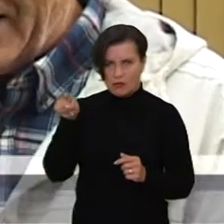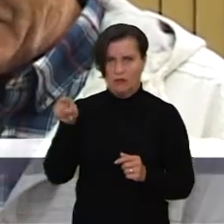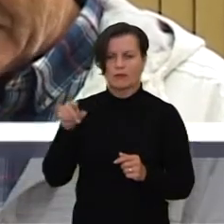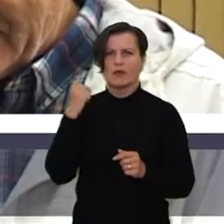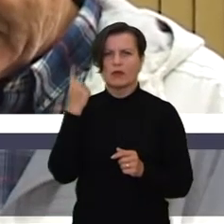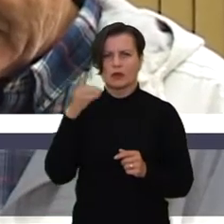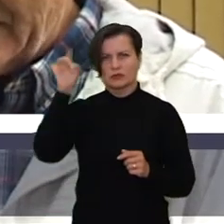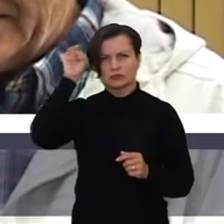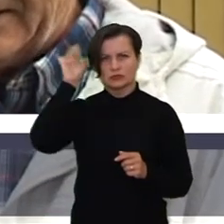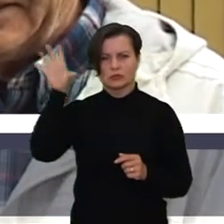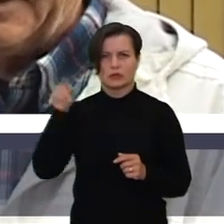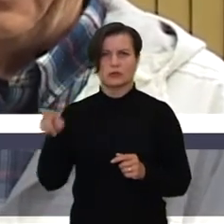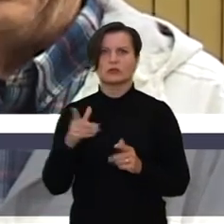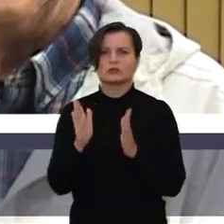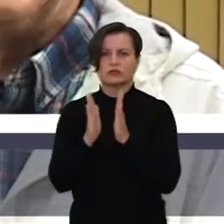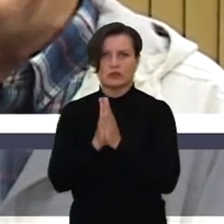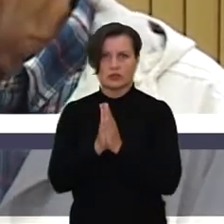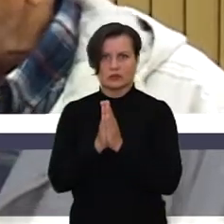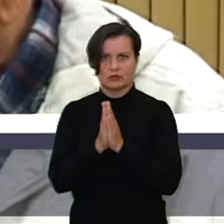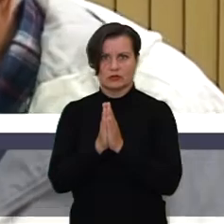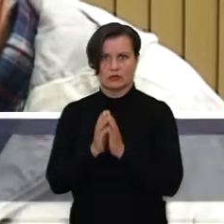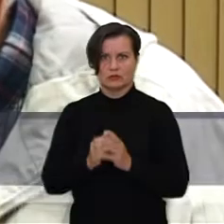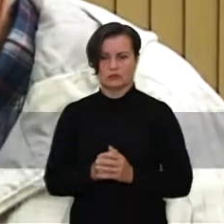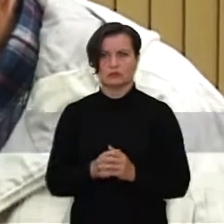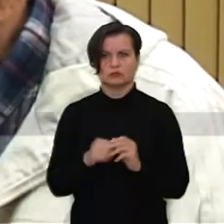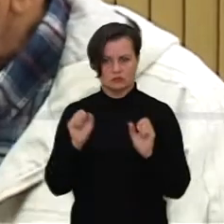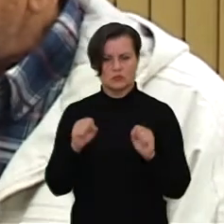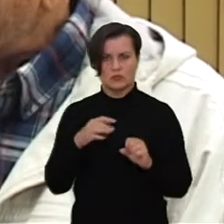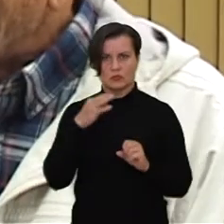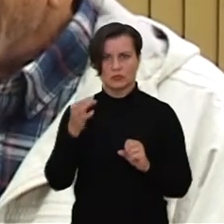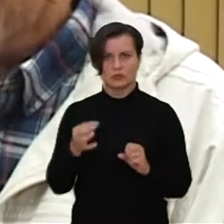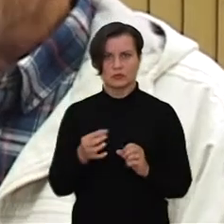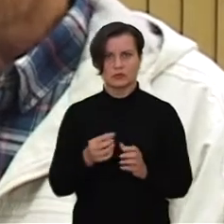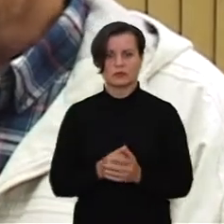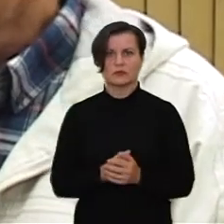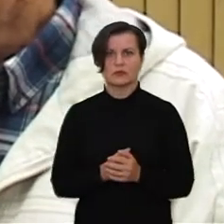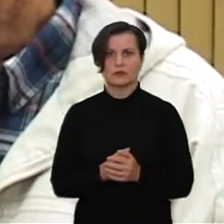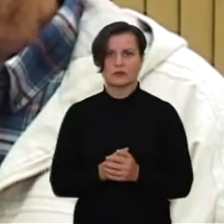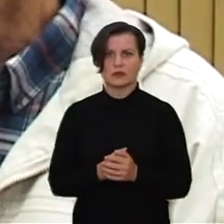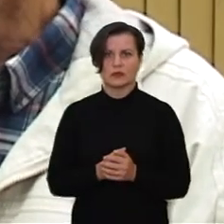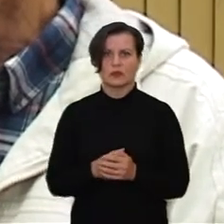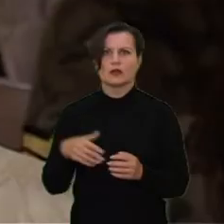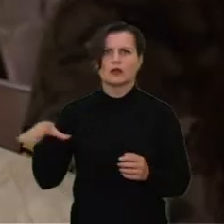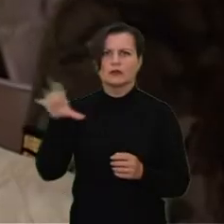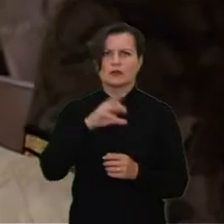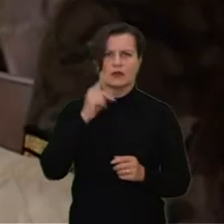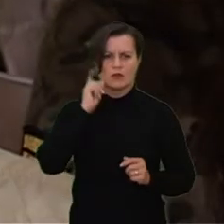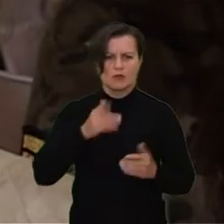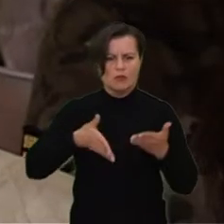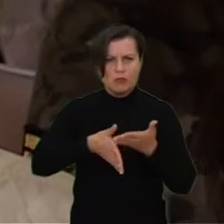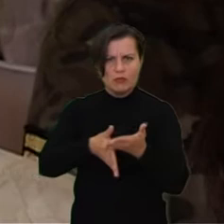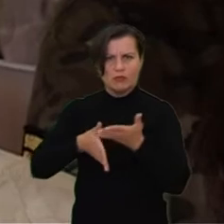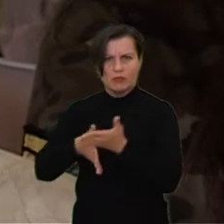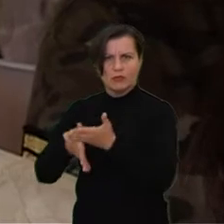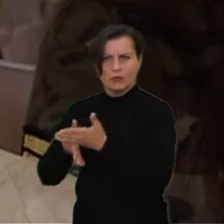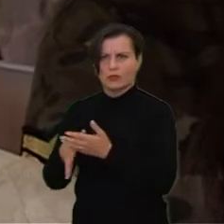įžymiausias ir švenčiausias, turiu pasakyti. Ir labai visiems